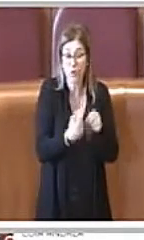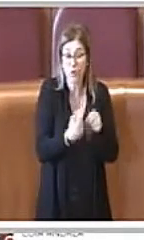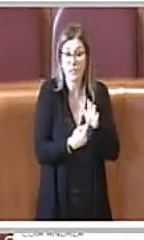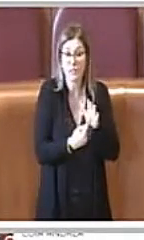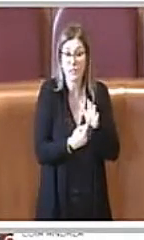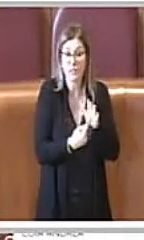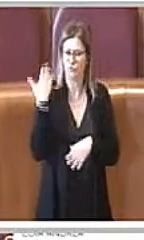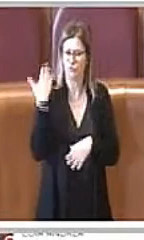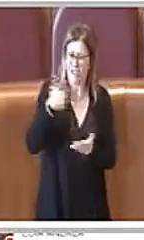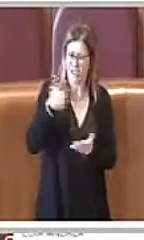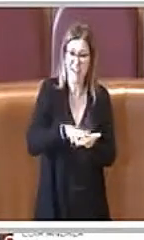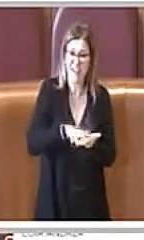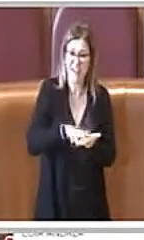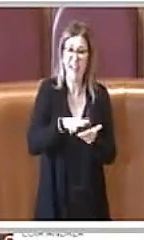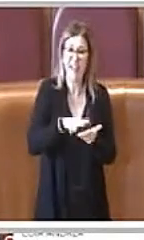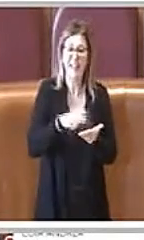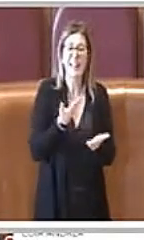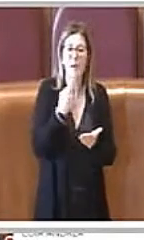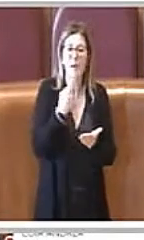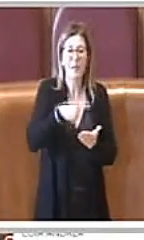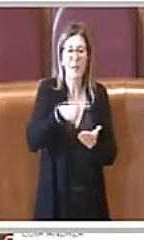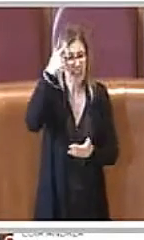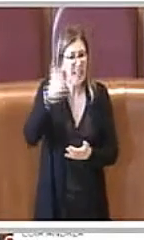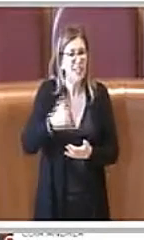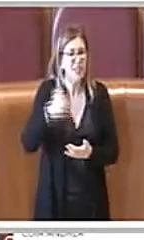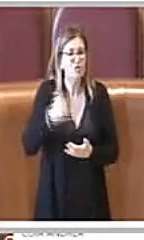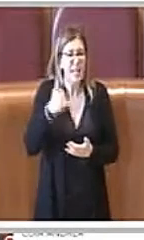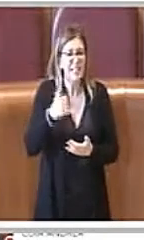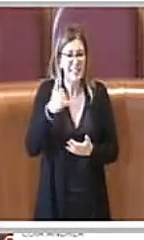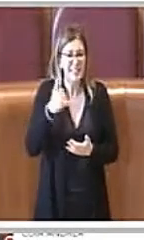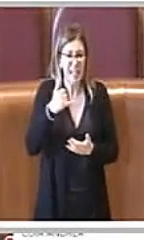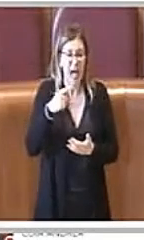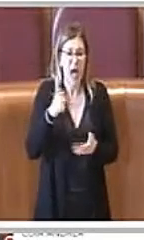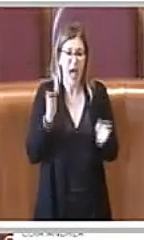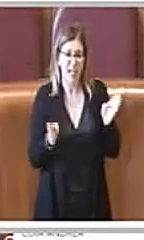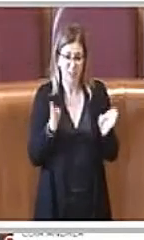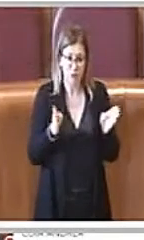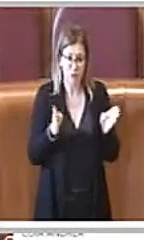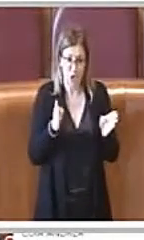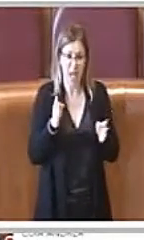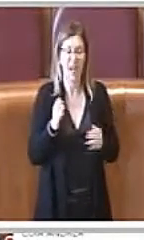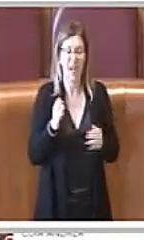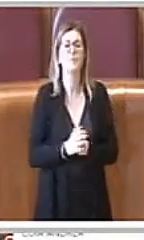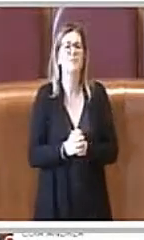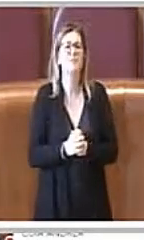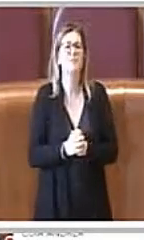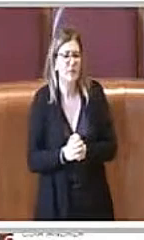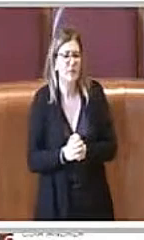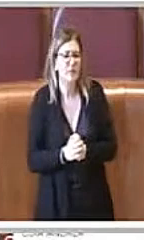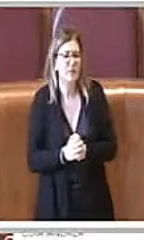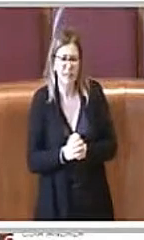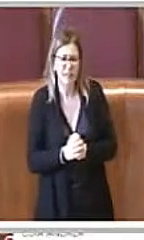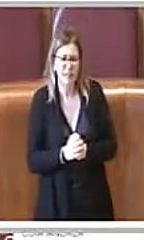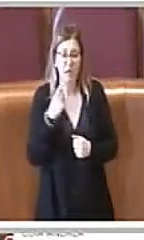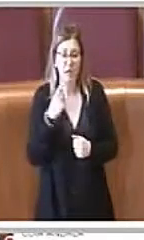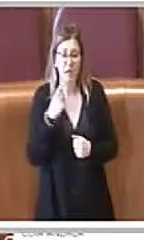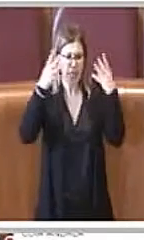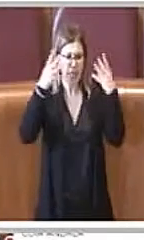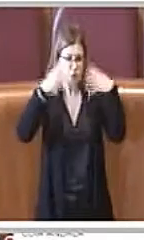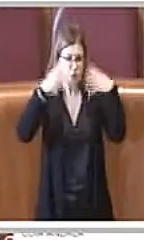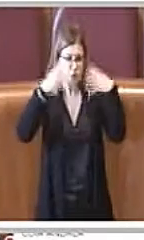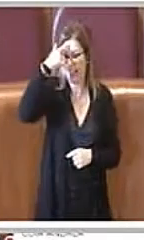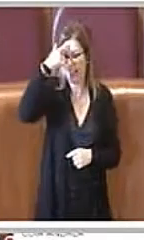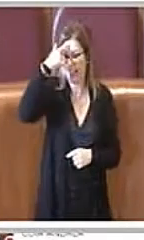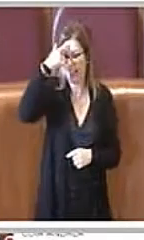'intelligenza artificiale, ci dai, se non ricordo male, John Connor del field determinator ragionando sul ruolo tra l